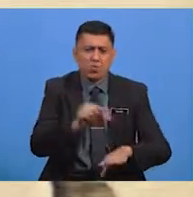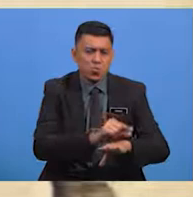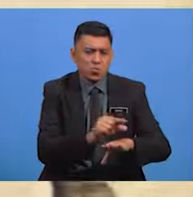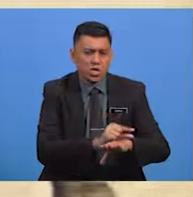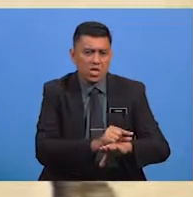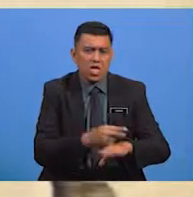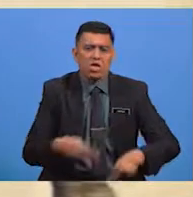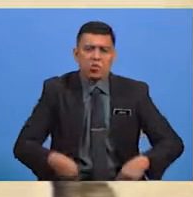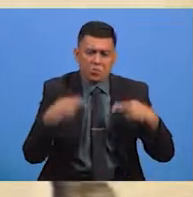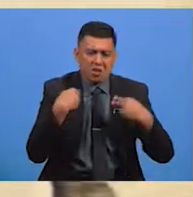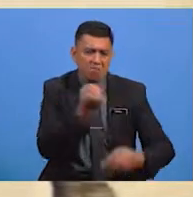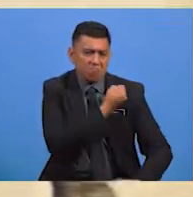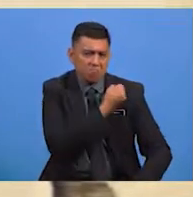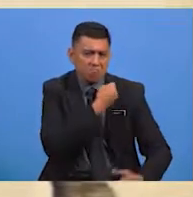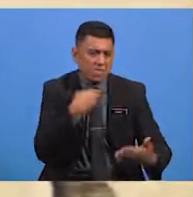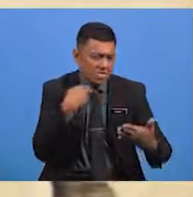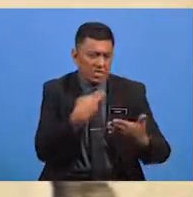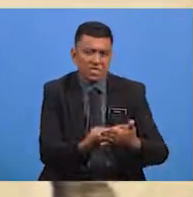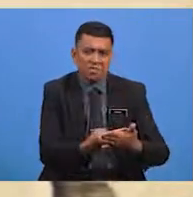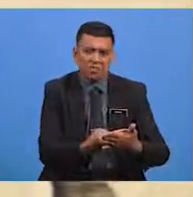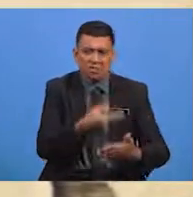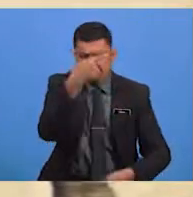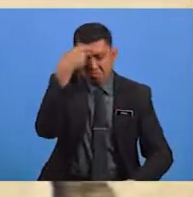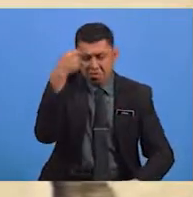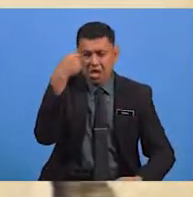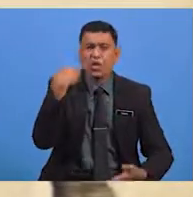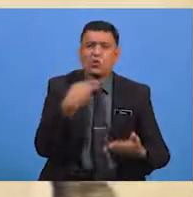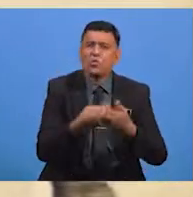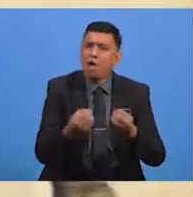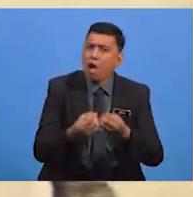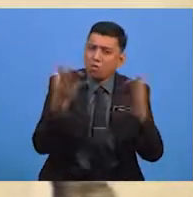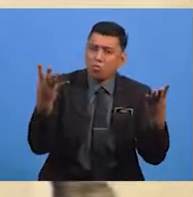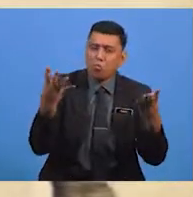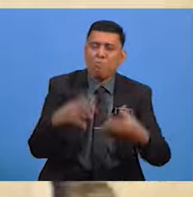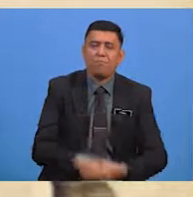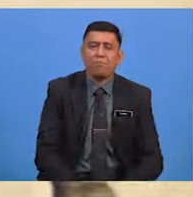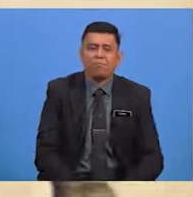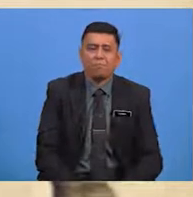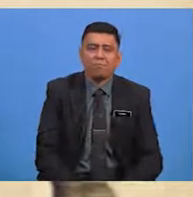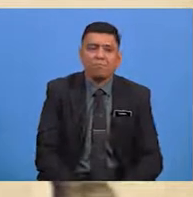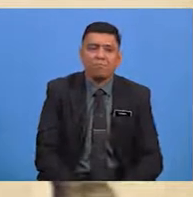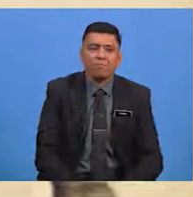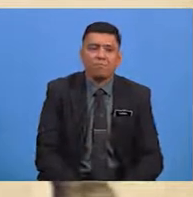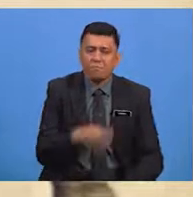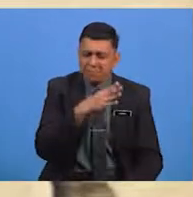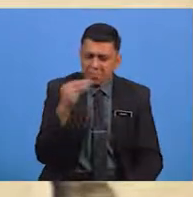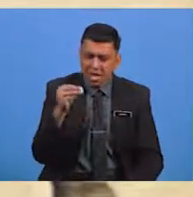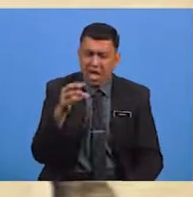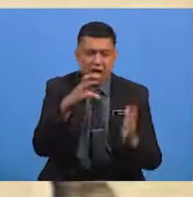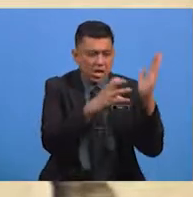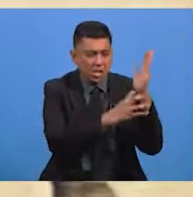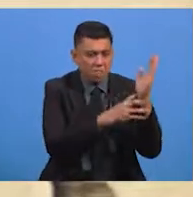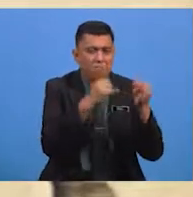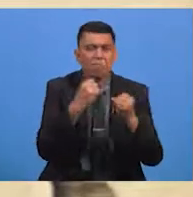Kecewaan Hingga Menyebabkan Hidup Hancur Dan Pada Rangkap Terakhir